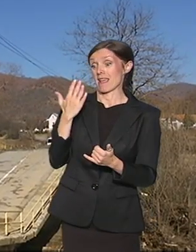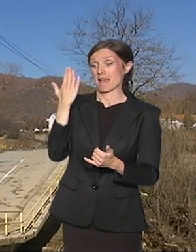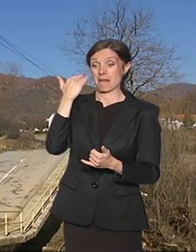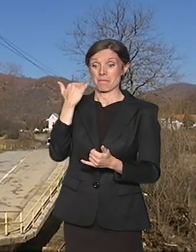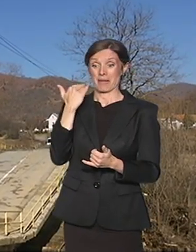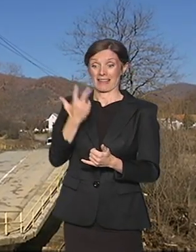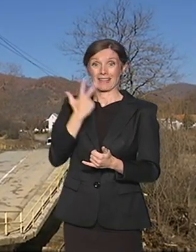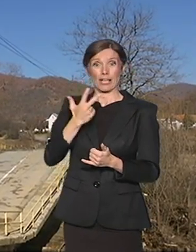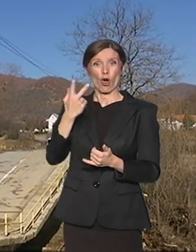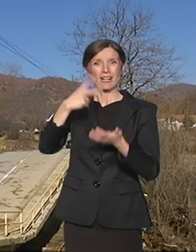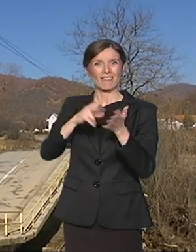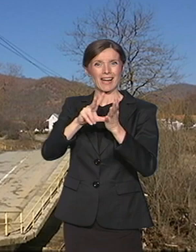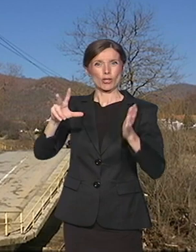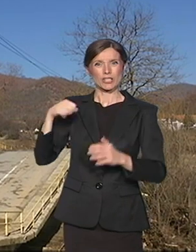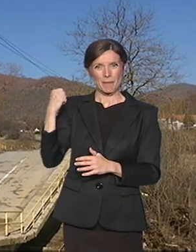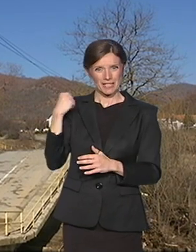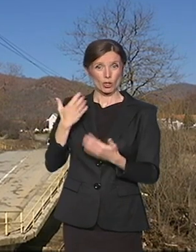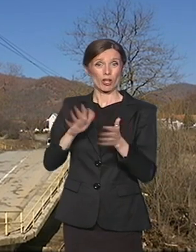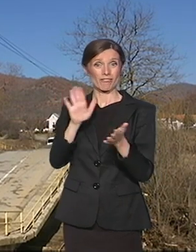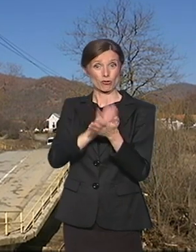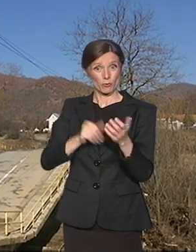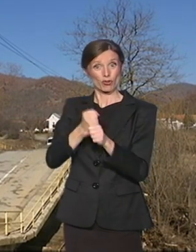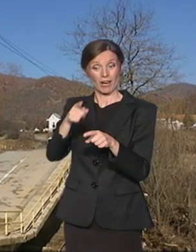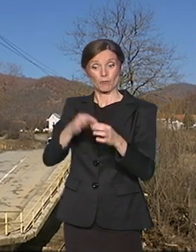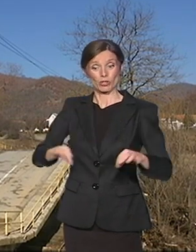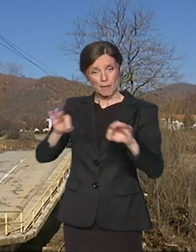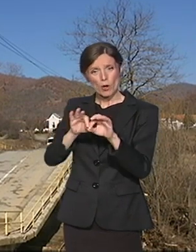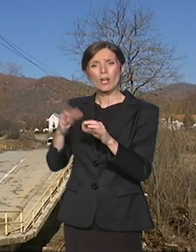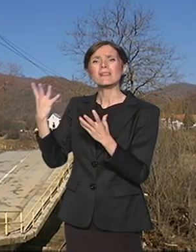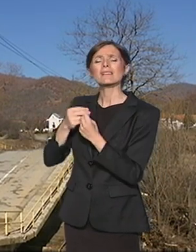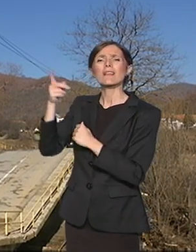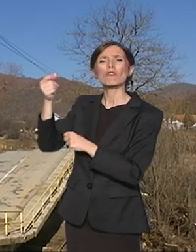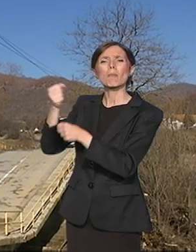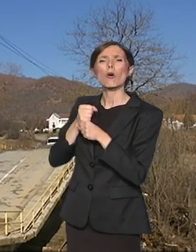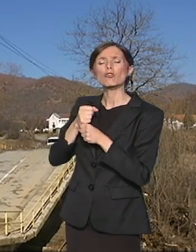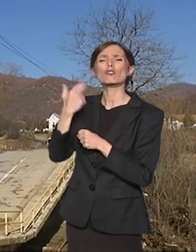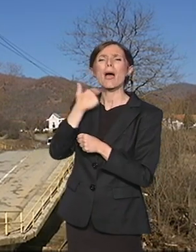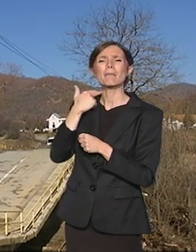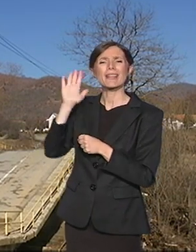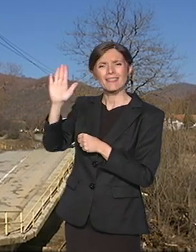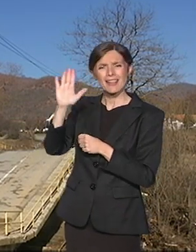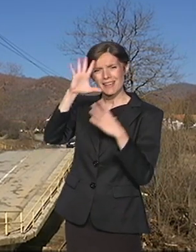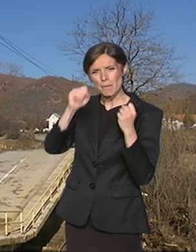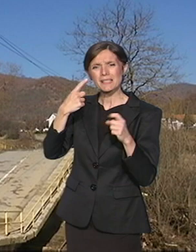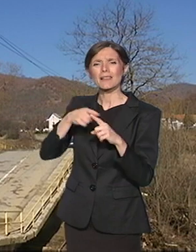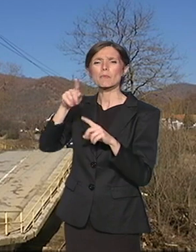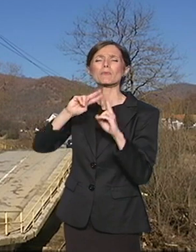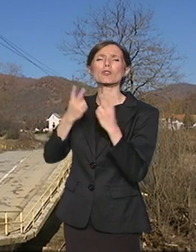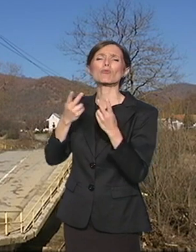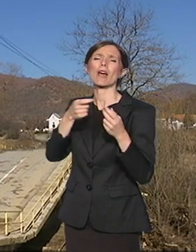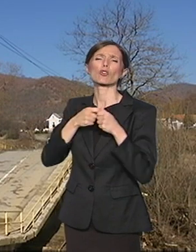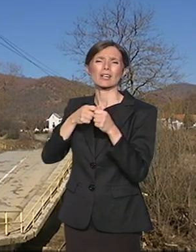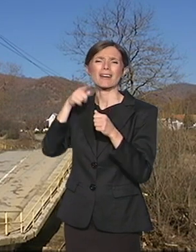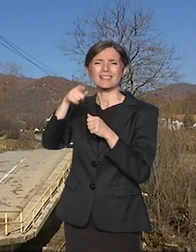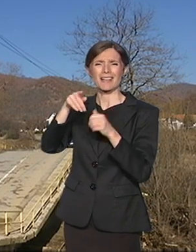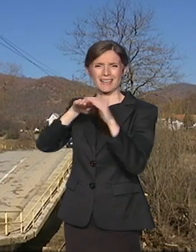Britanskom vasadom i međunarodnom organizacijom za migracije i OM-om. I mogu vam reći da projekat napreduje odlično.